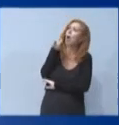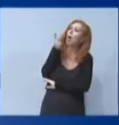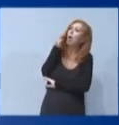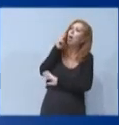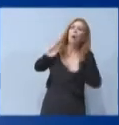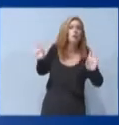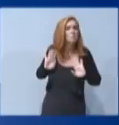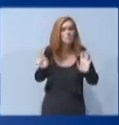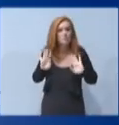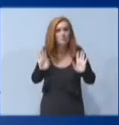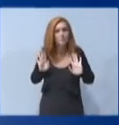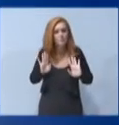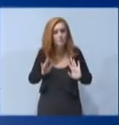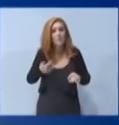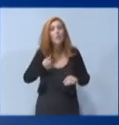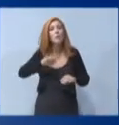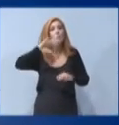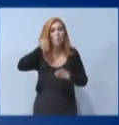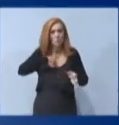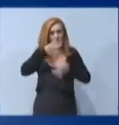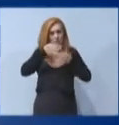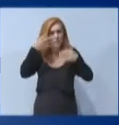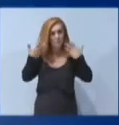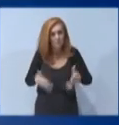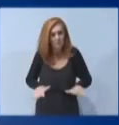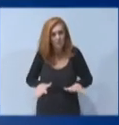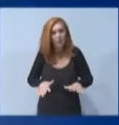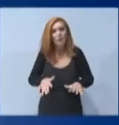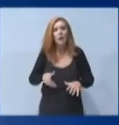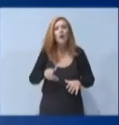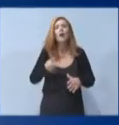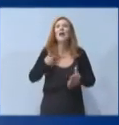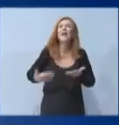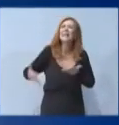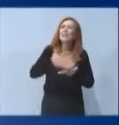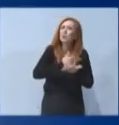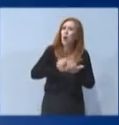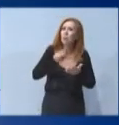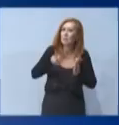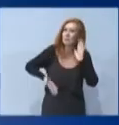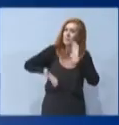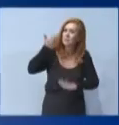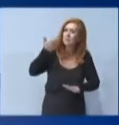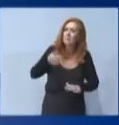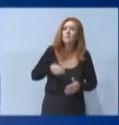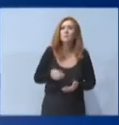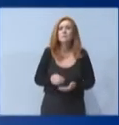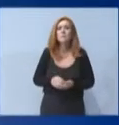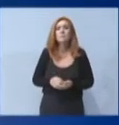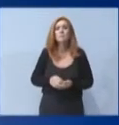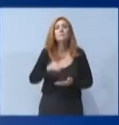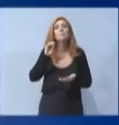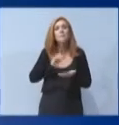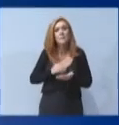Εκτός από το πρώτο ανάγχωμα, για το οποίο σας μίλησα ήδη, αυτό του ήδη αυξημένου διαθέσεις του εισοδήματος, τρεις θα είναι οι